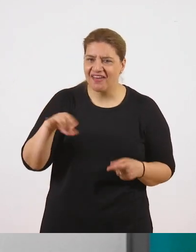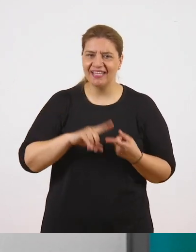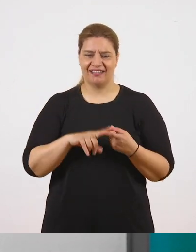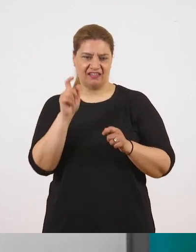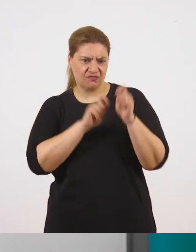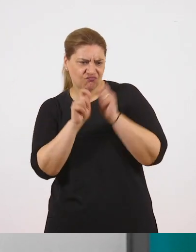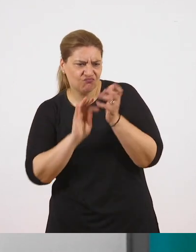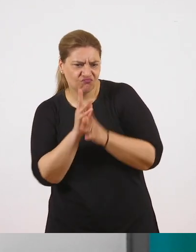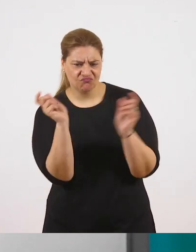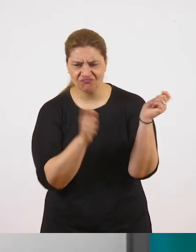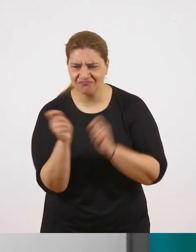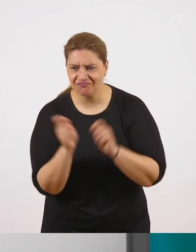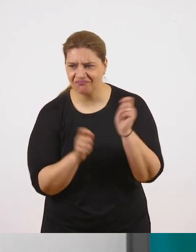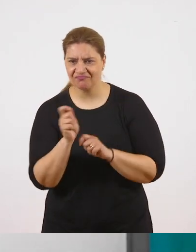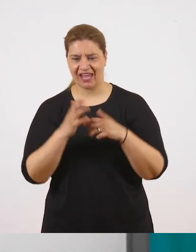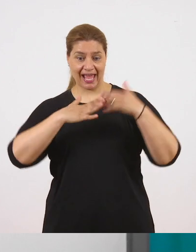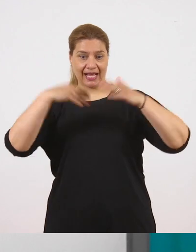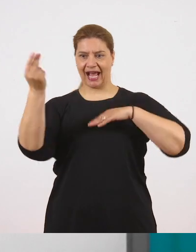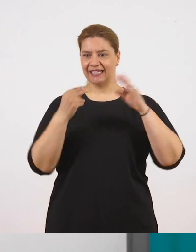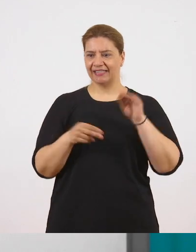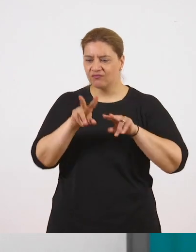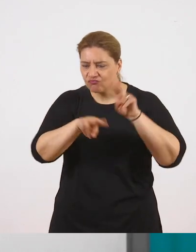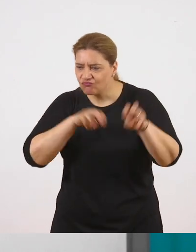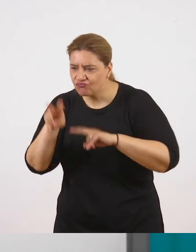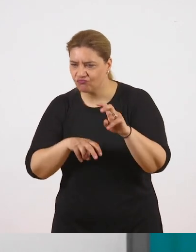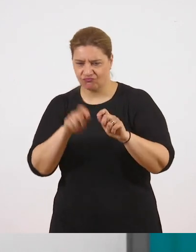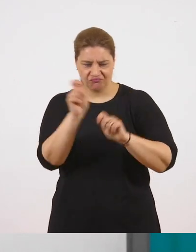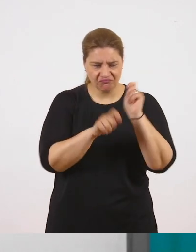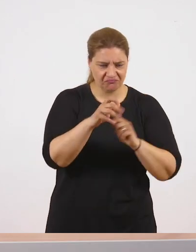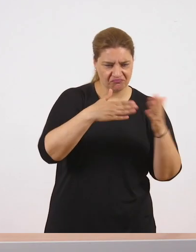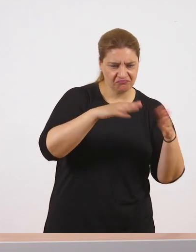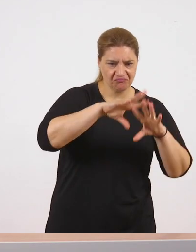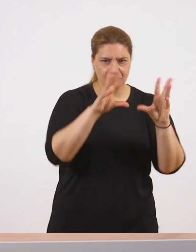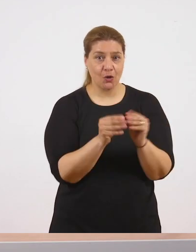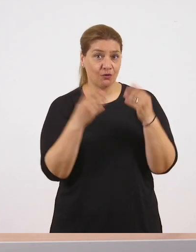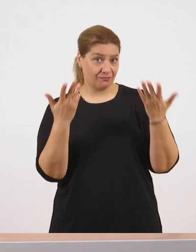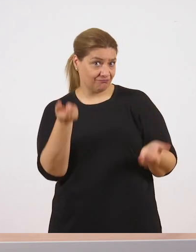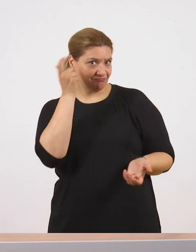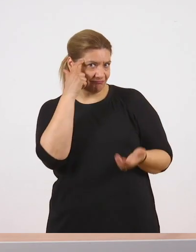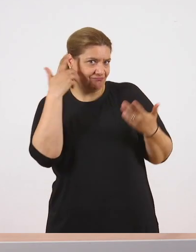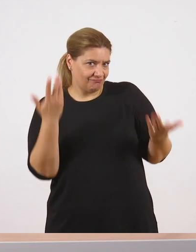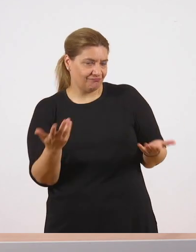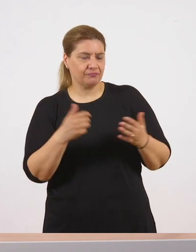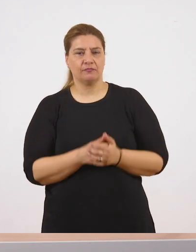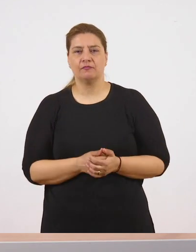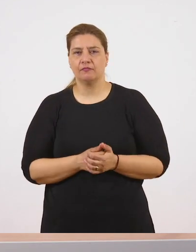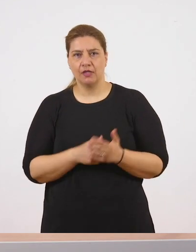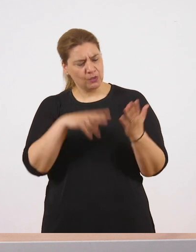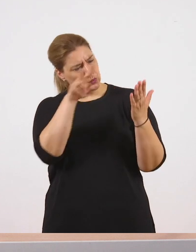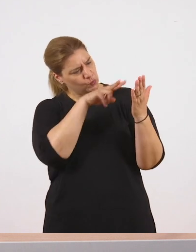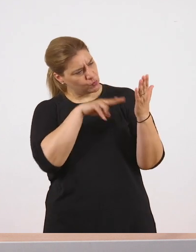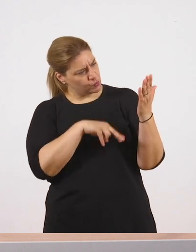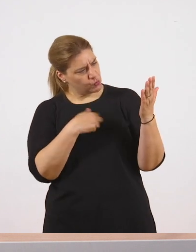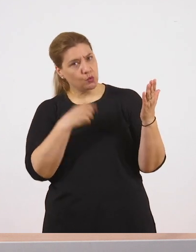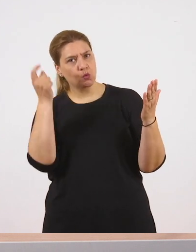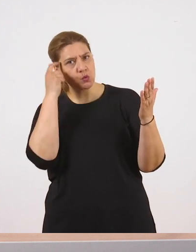φυσιογνωμία αφού δημιουργεί με τα χέρια της εργατέχνης. Ή μη μου πείτε ότι δεν μπορούμε να καταλάβουμε ότι